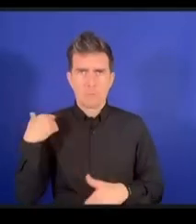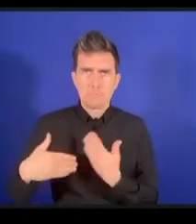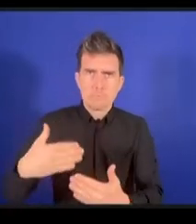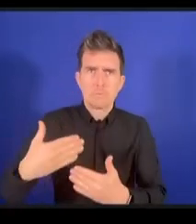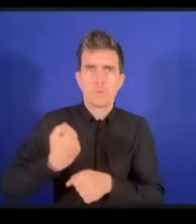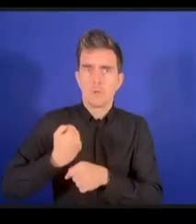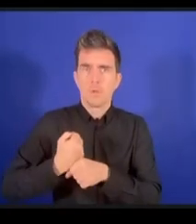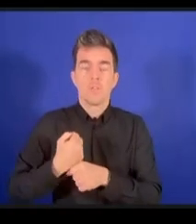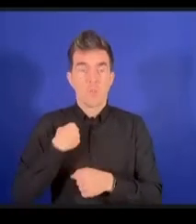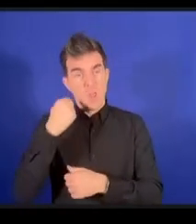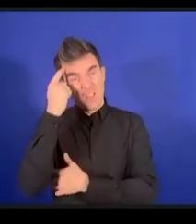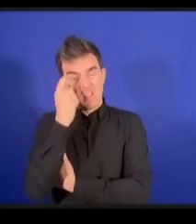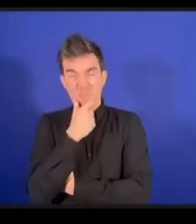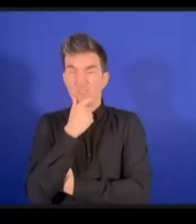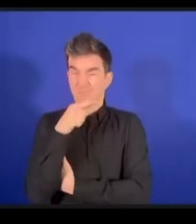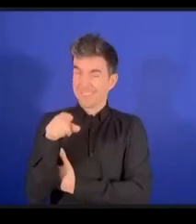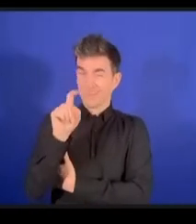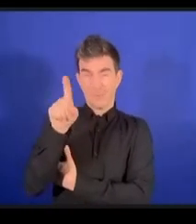d'entre nous